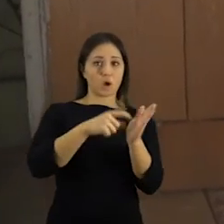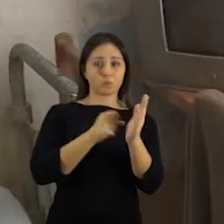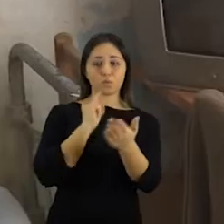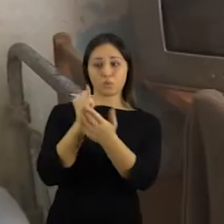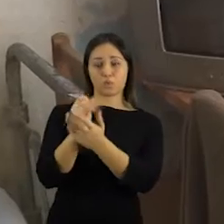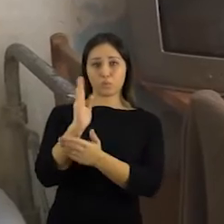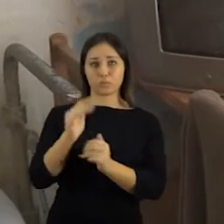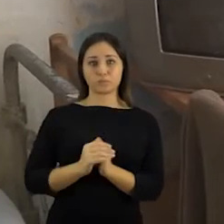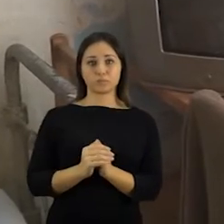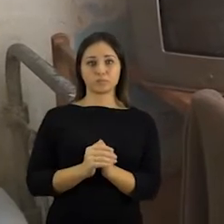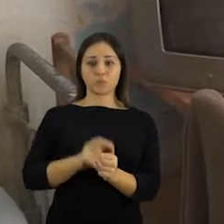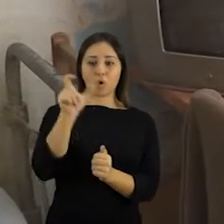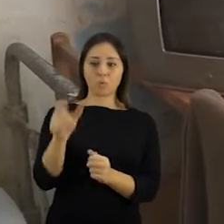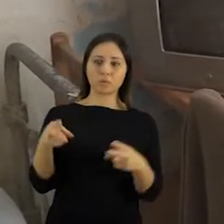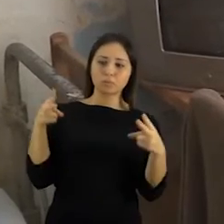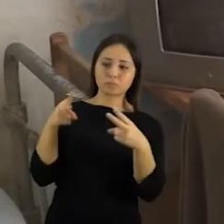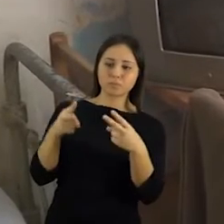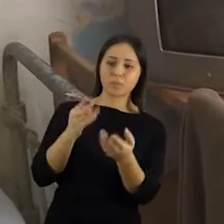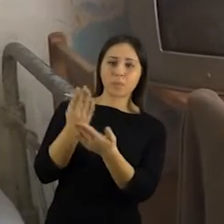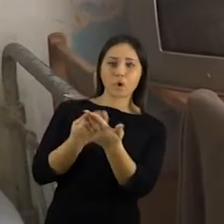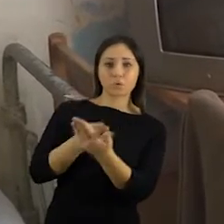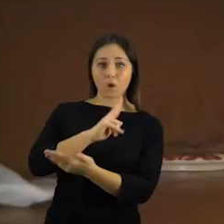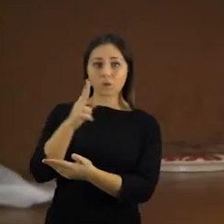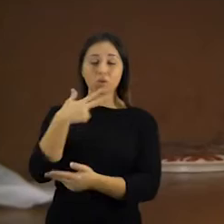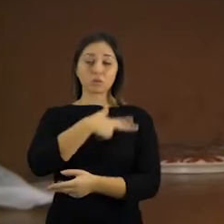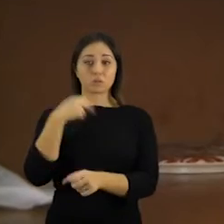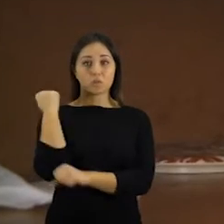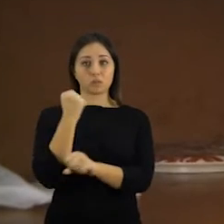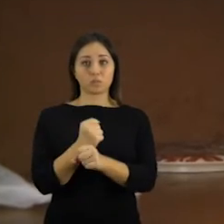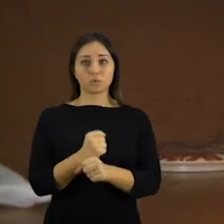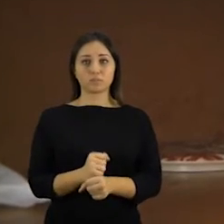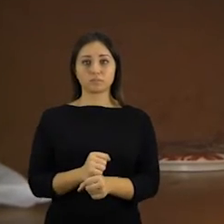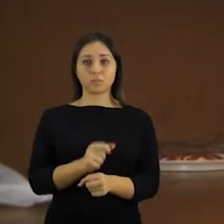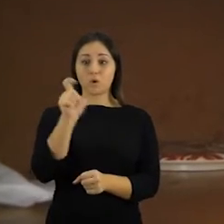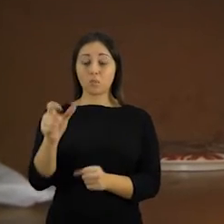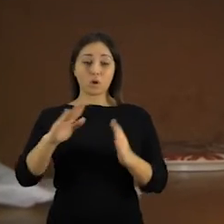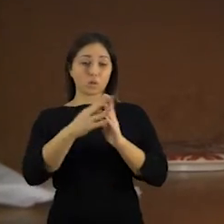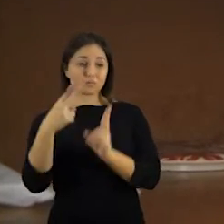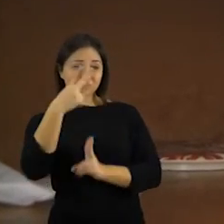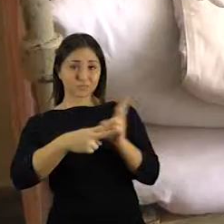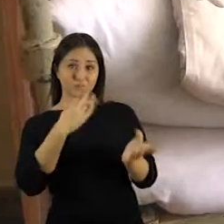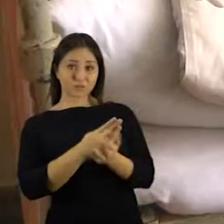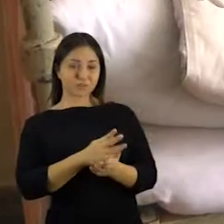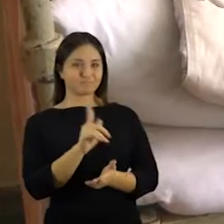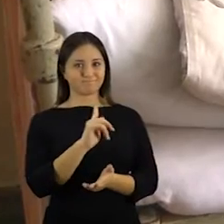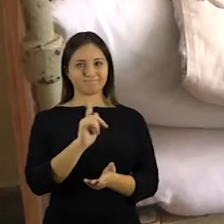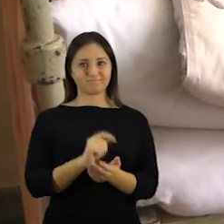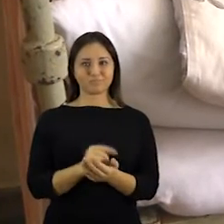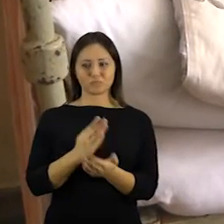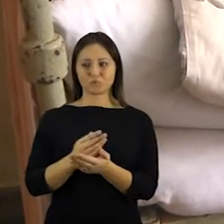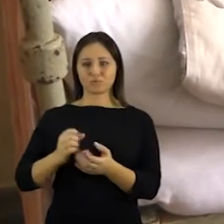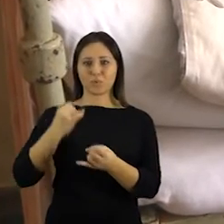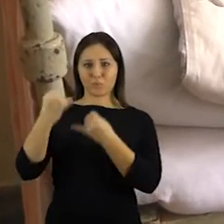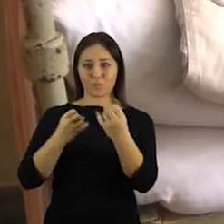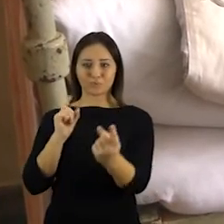skyriaus. Kiekviena gyventoja prižiūri ir konsultuoja socialiniai darbuotojai. Patys gyventojai sąlygomis nesiskundžia. Yra ir tokių, kurie čia